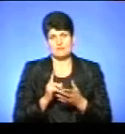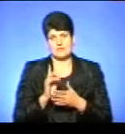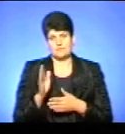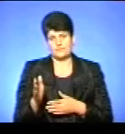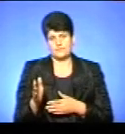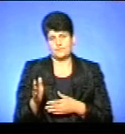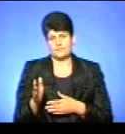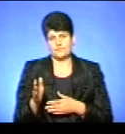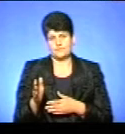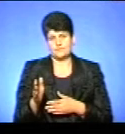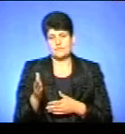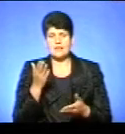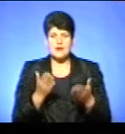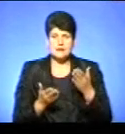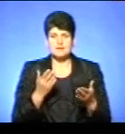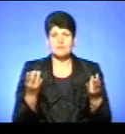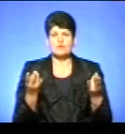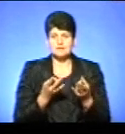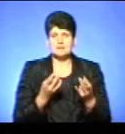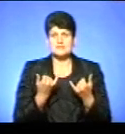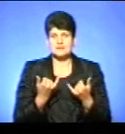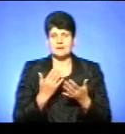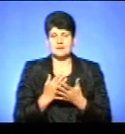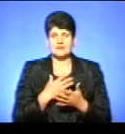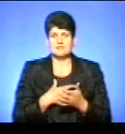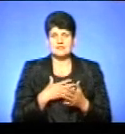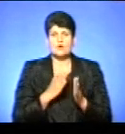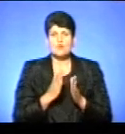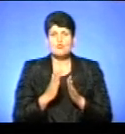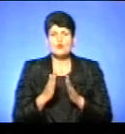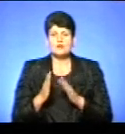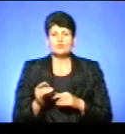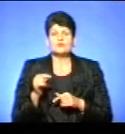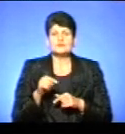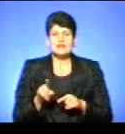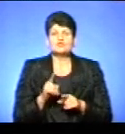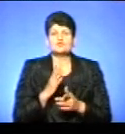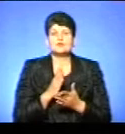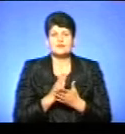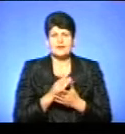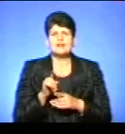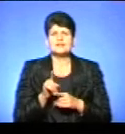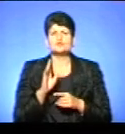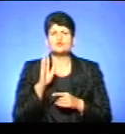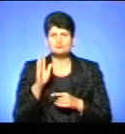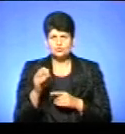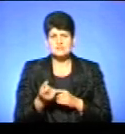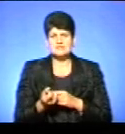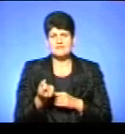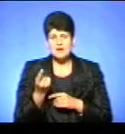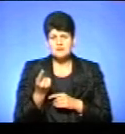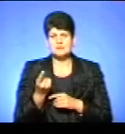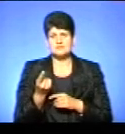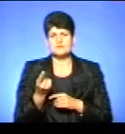Але потреба зараз є нагально упорядкувати вже те, що є. А те, що буде з'являтися, то вже